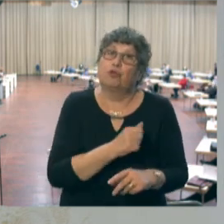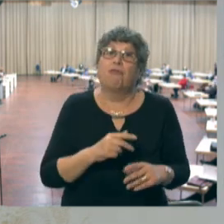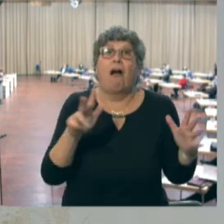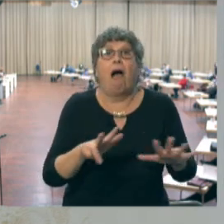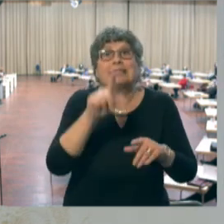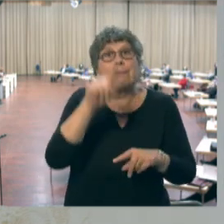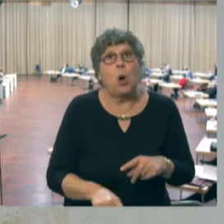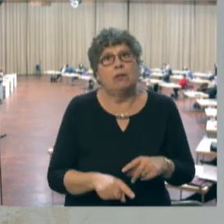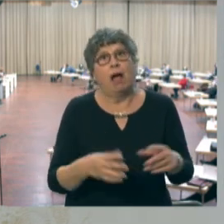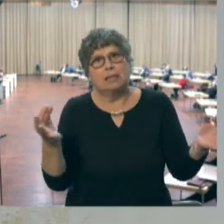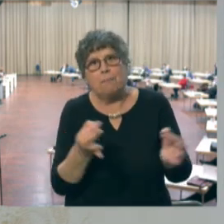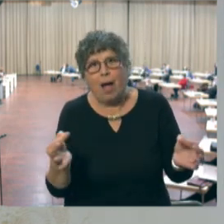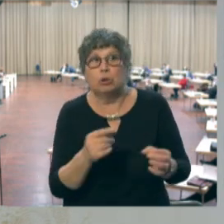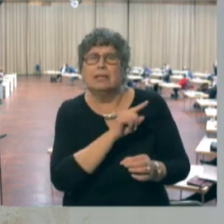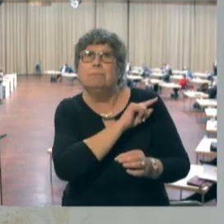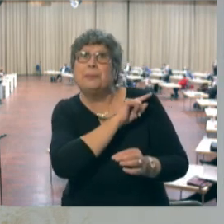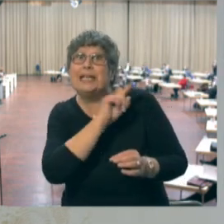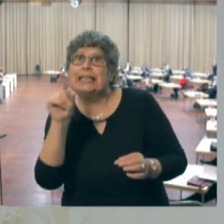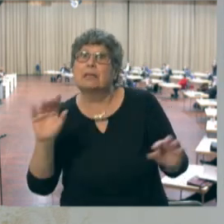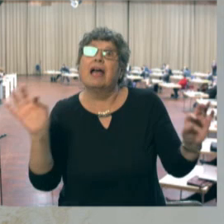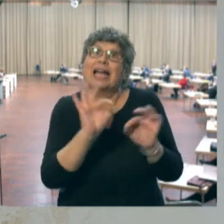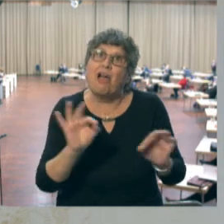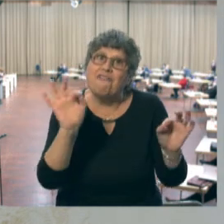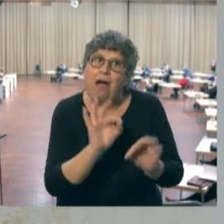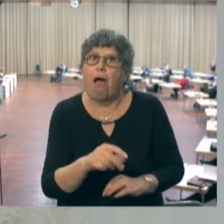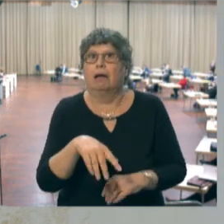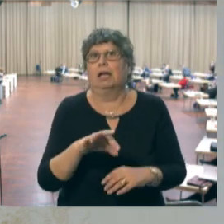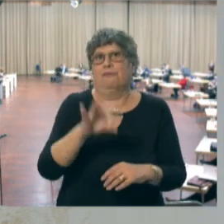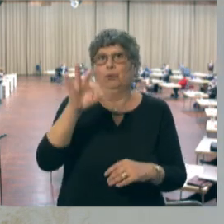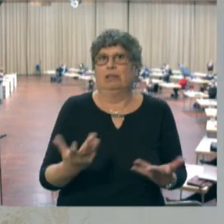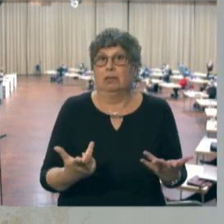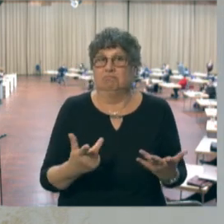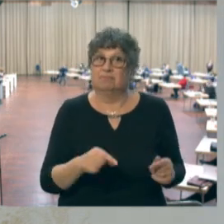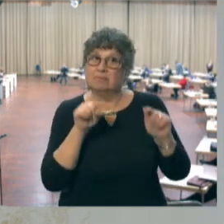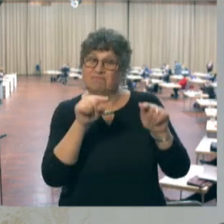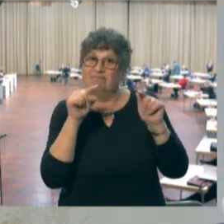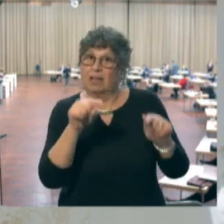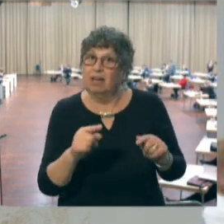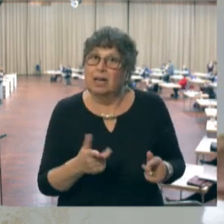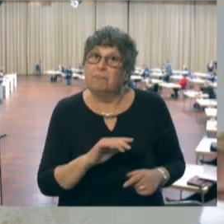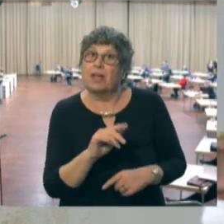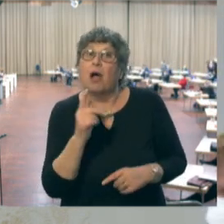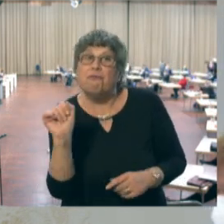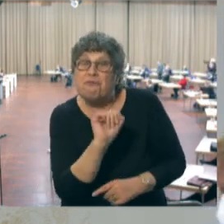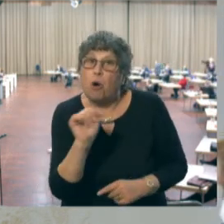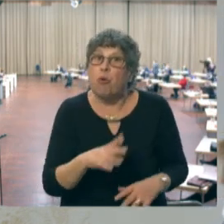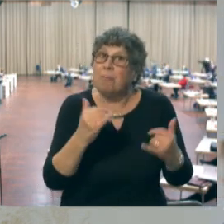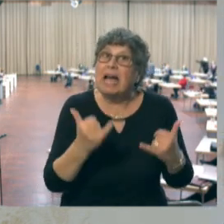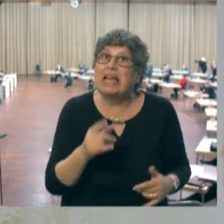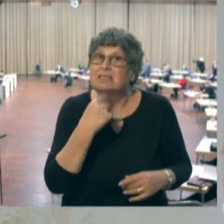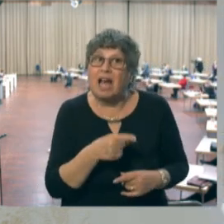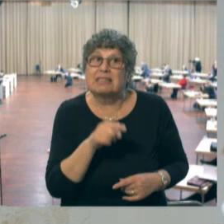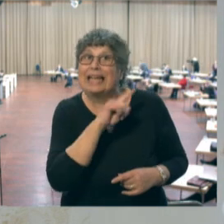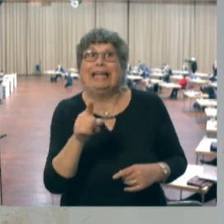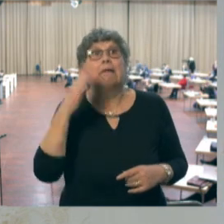Jahre gedauert, bis man die Gefahr des Vektorimpfstoffes erkannt hat. Das nur mal zum Wissen, warum man darüber hinweg geht, warum man das nicht